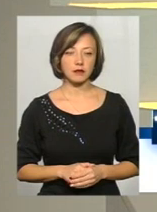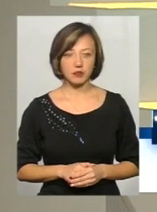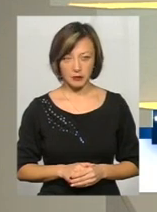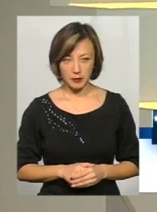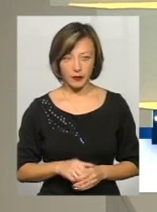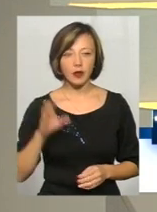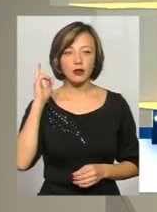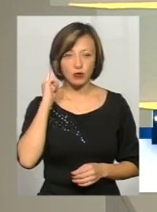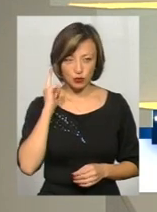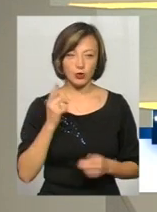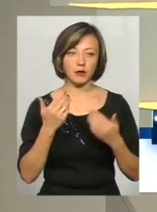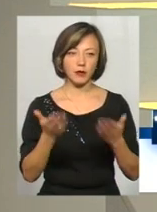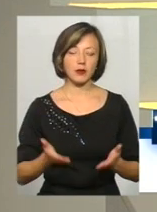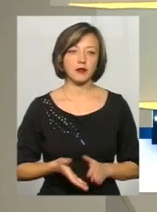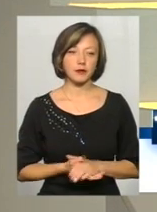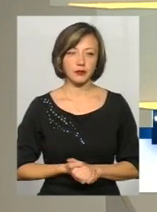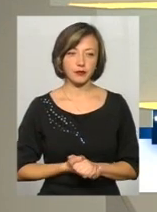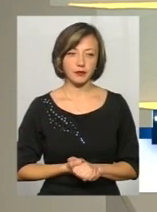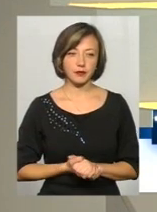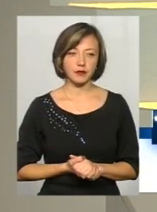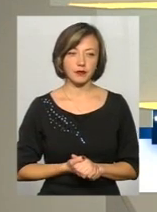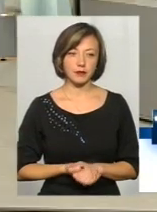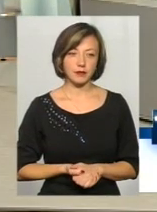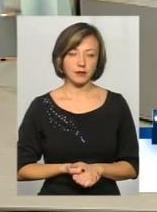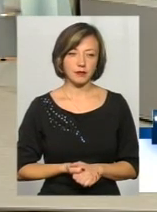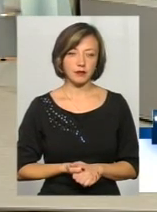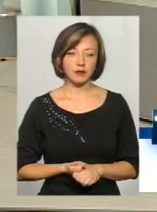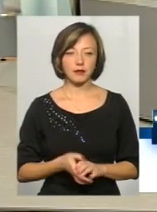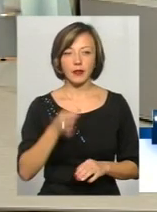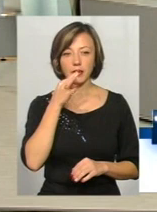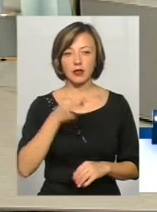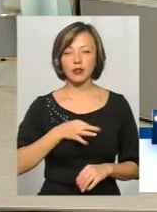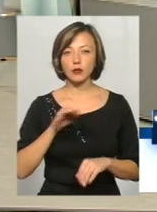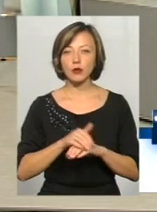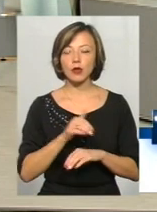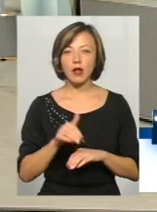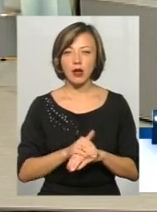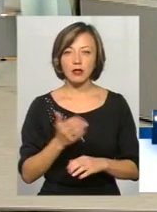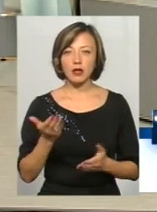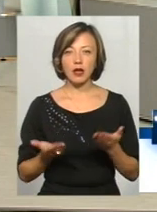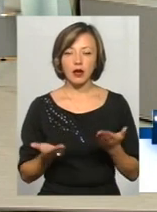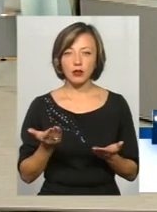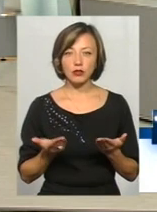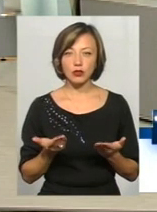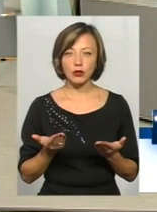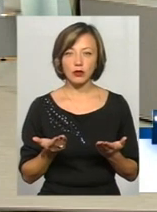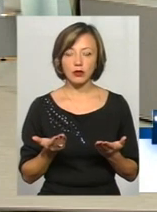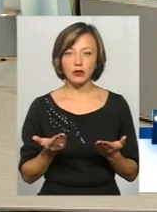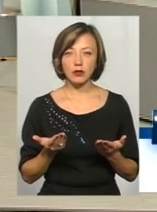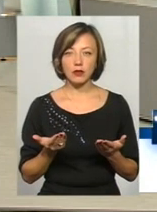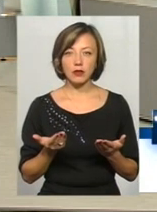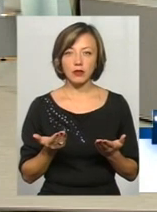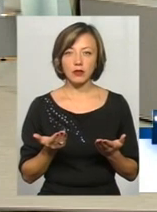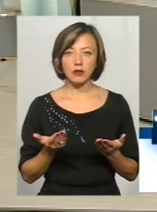Алло. Чуємо вас? Чуємо вас? Скажіть, я вчині здавав критину. Пані